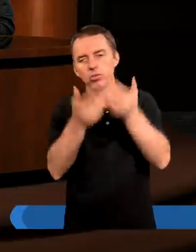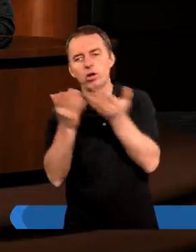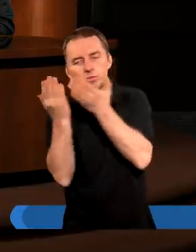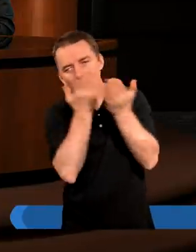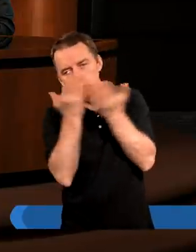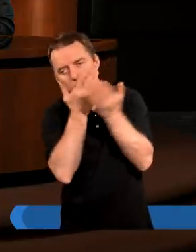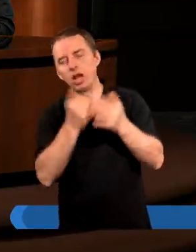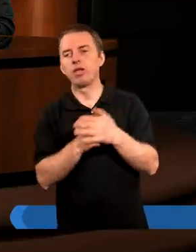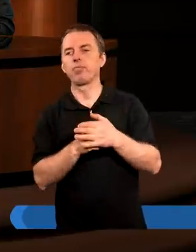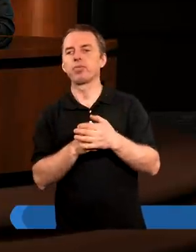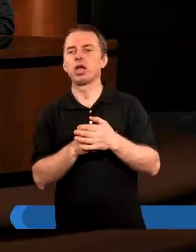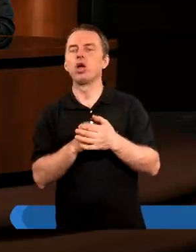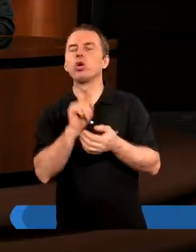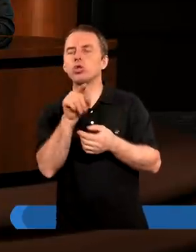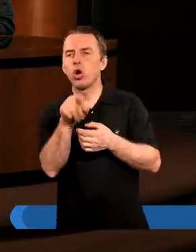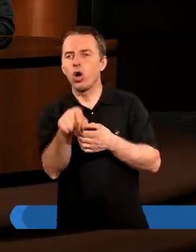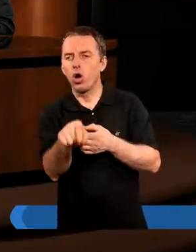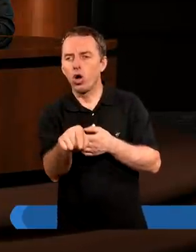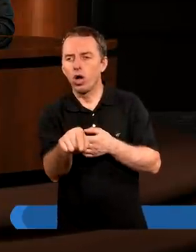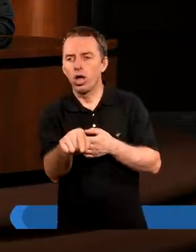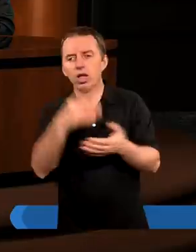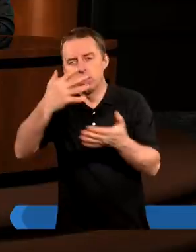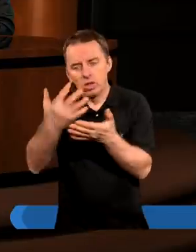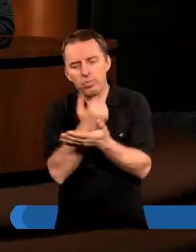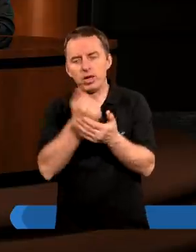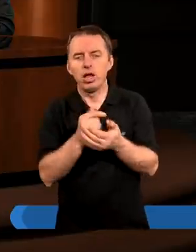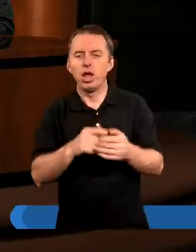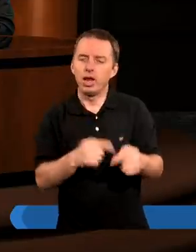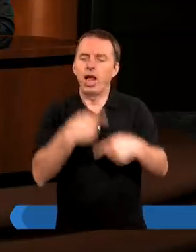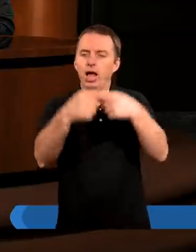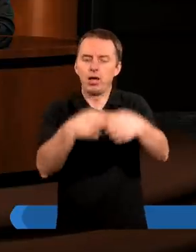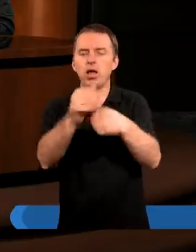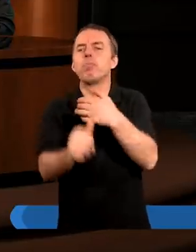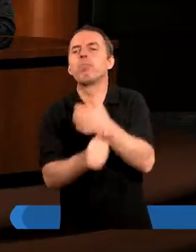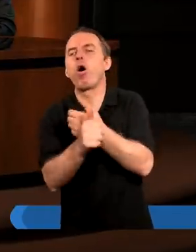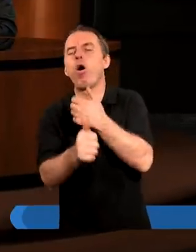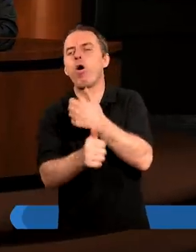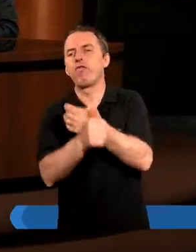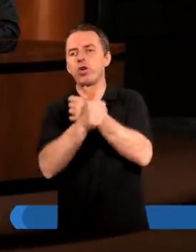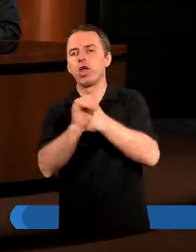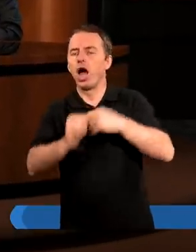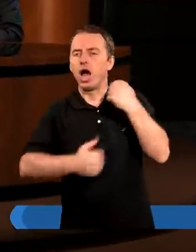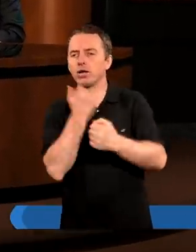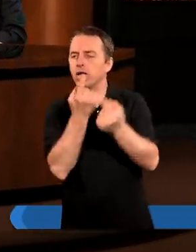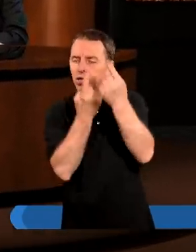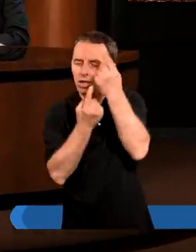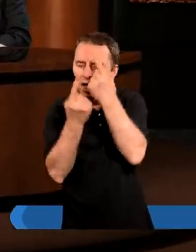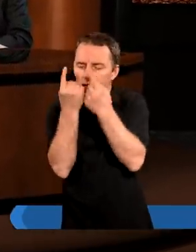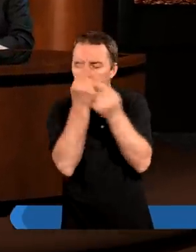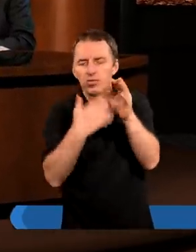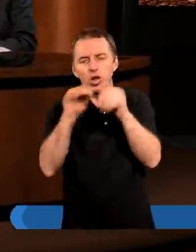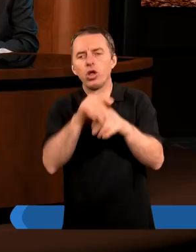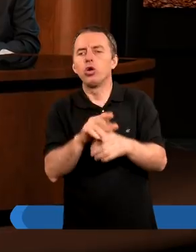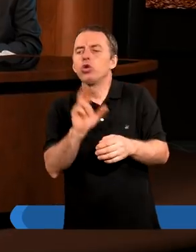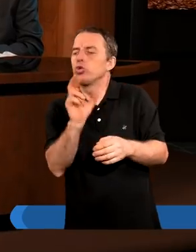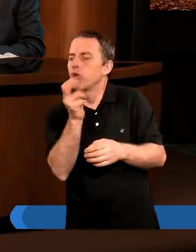przeczytali, to zdobędziemy kolejne powody, ażeby zastanowić się nad tym,